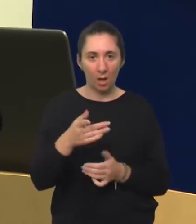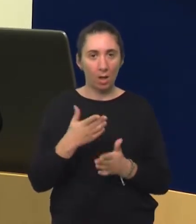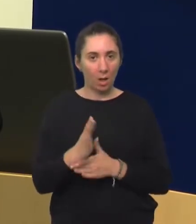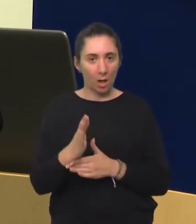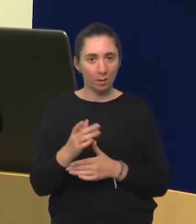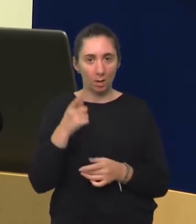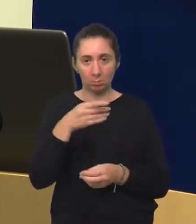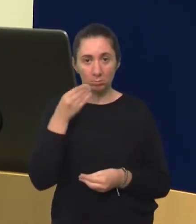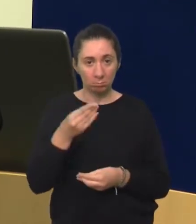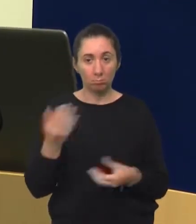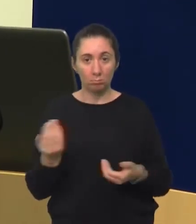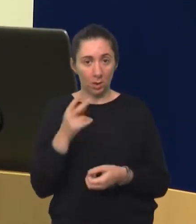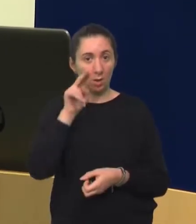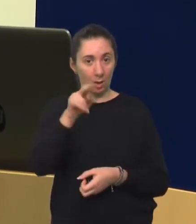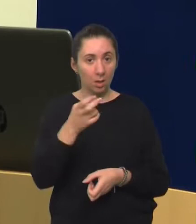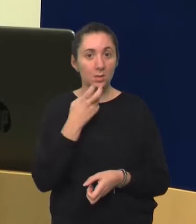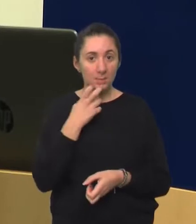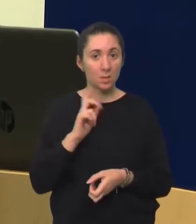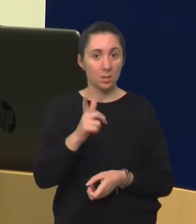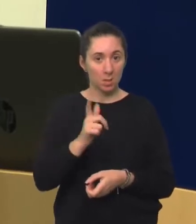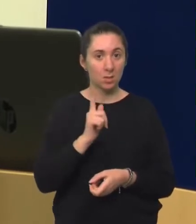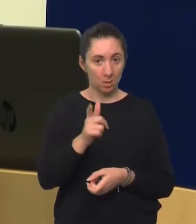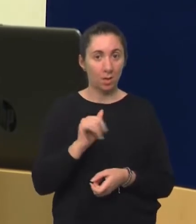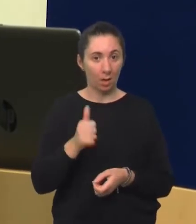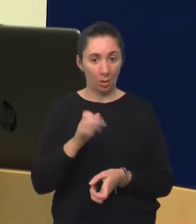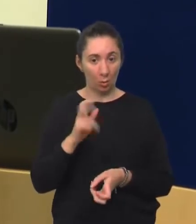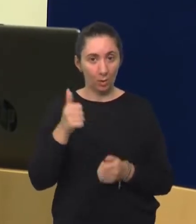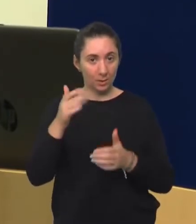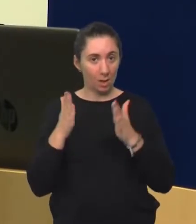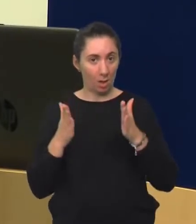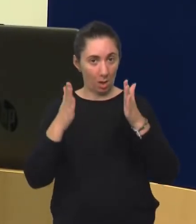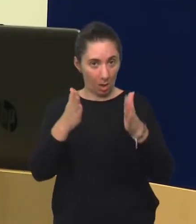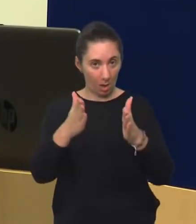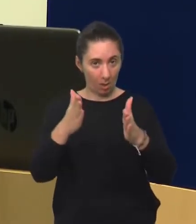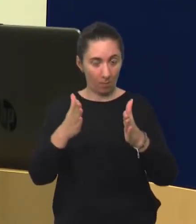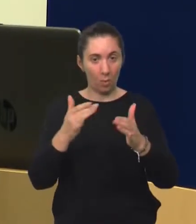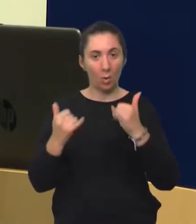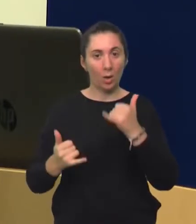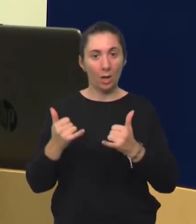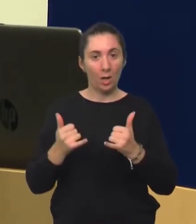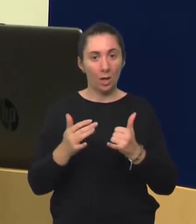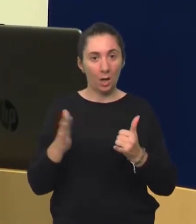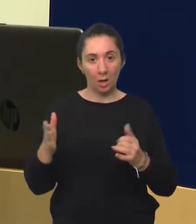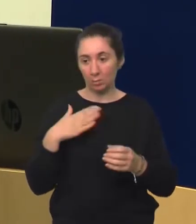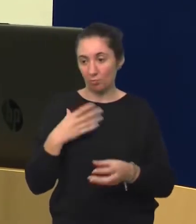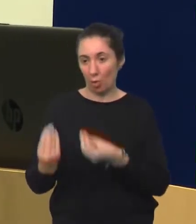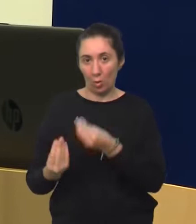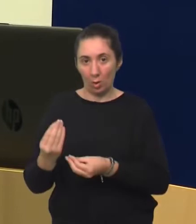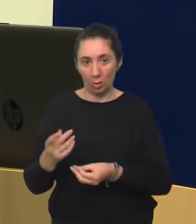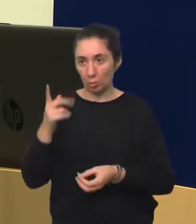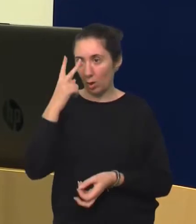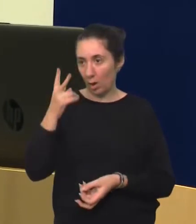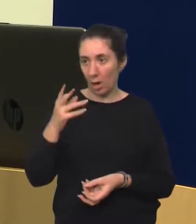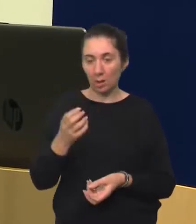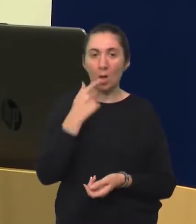govorite, djete vas gleda, vi se smješkate, djete se smješka vama i fokusirano je na osobu koja mu se obraća. Ili se usreotoči na svoju igračku, pa tu